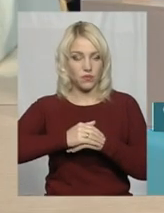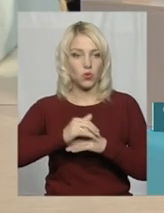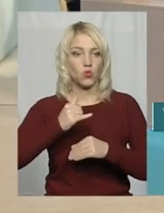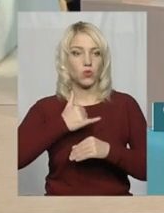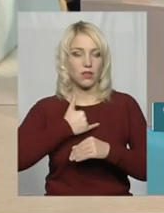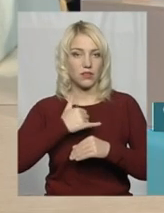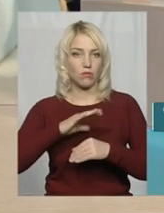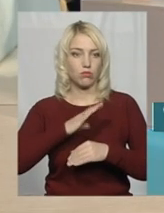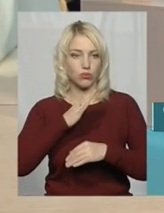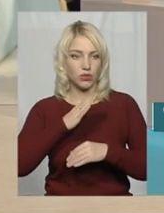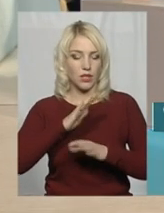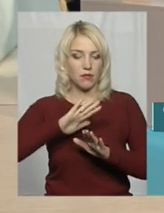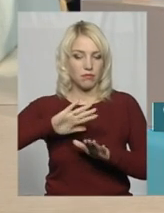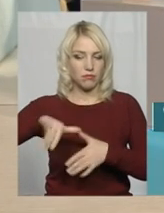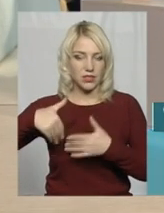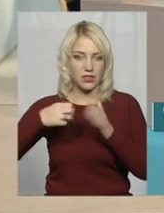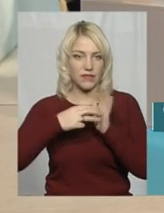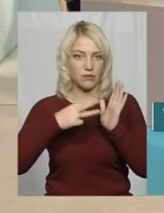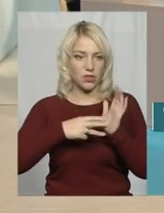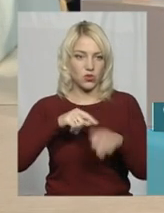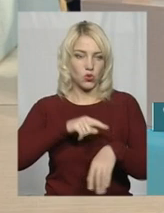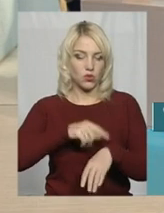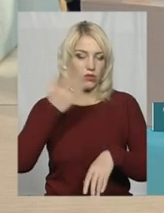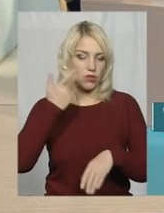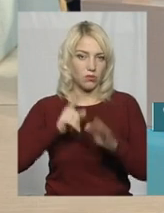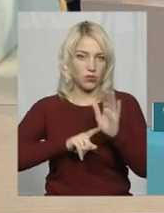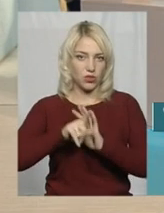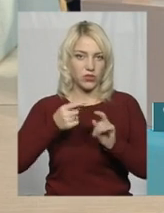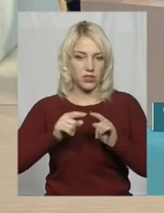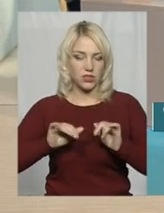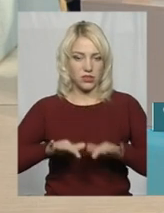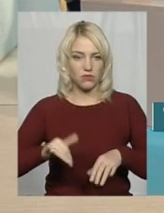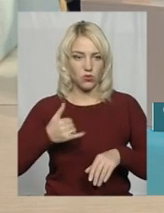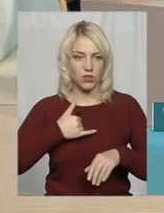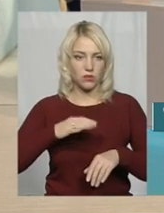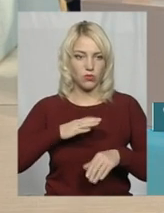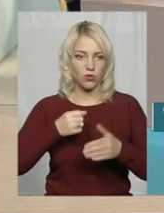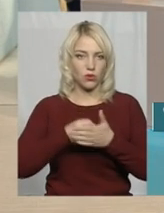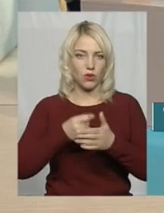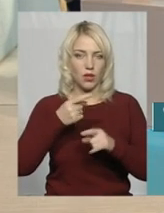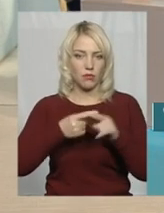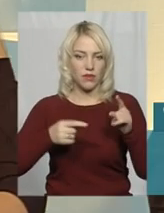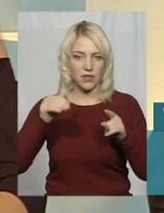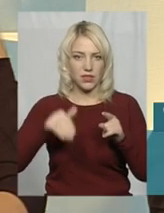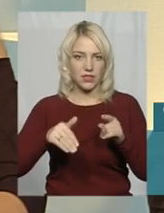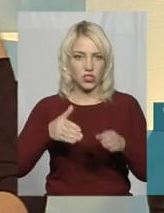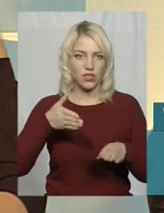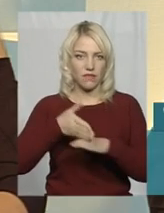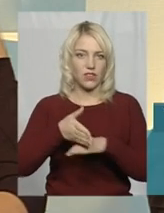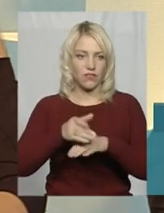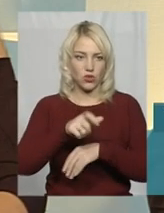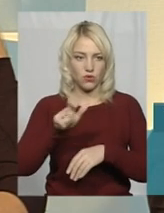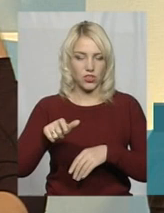було, це вже після 18-ї години, коли ми почали це дійсно, у нас було до півтисячі відвідувачів.